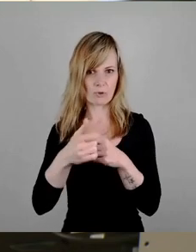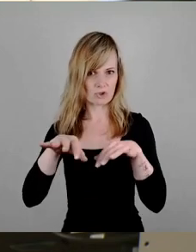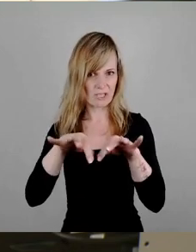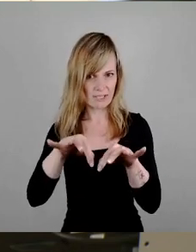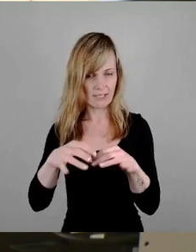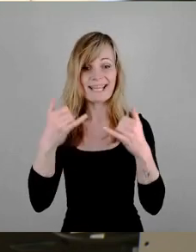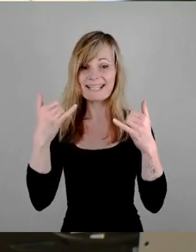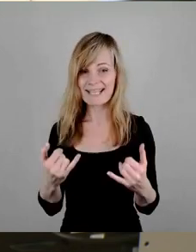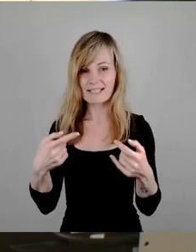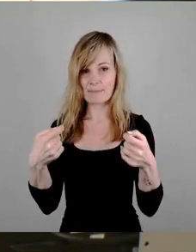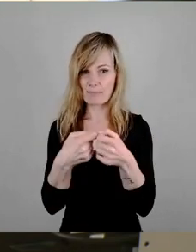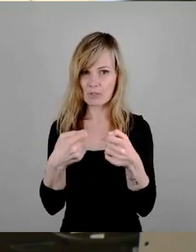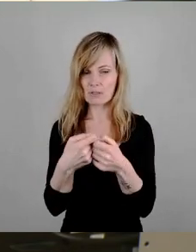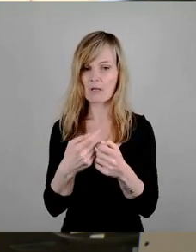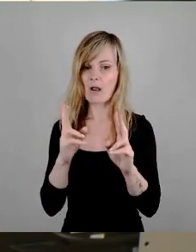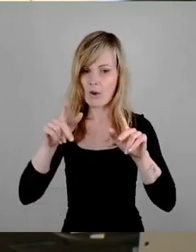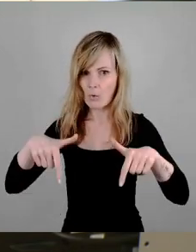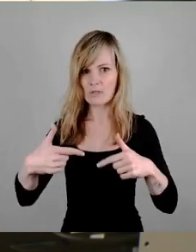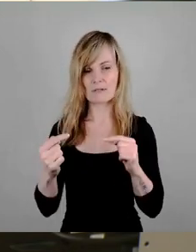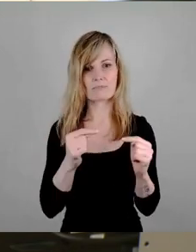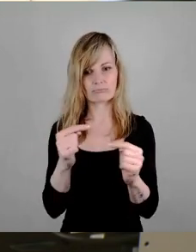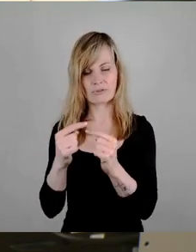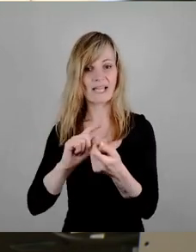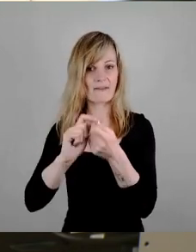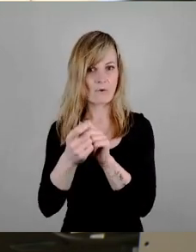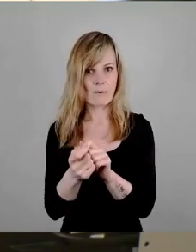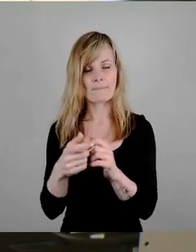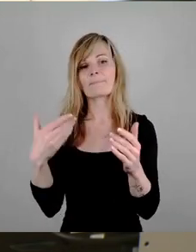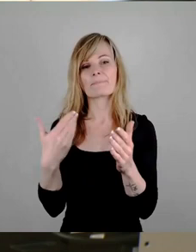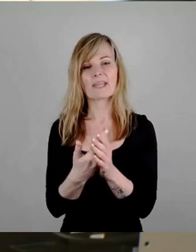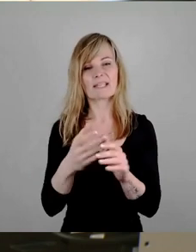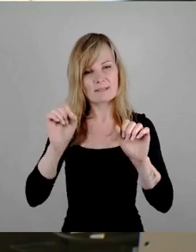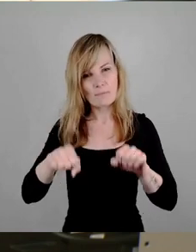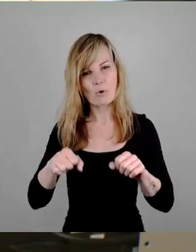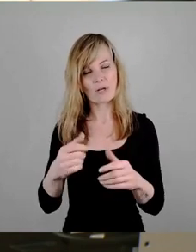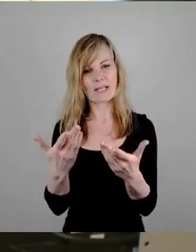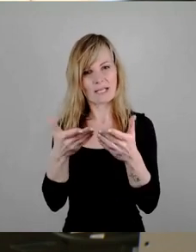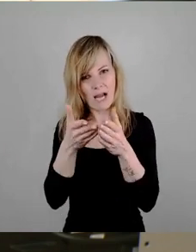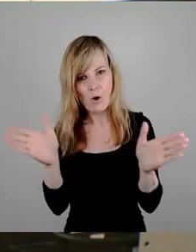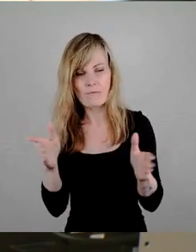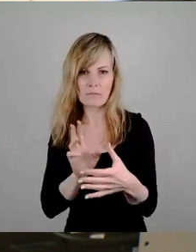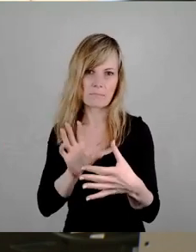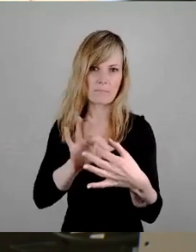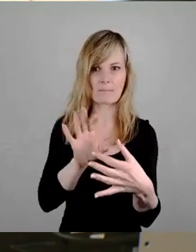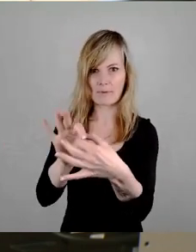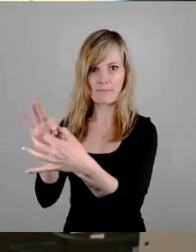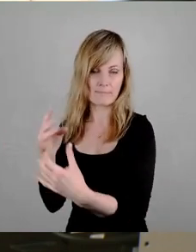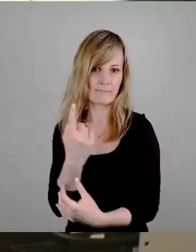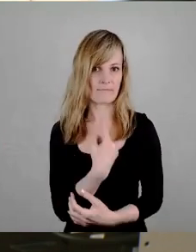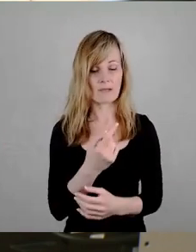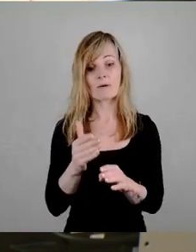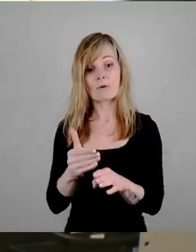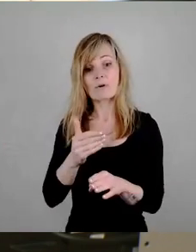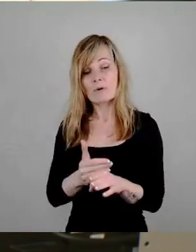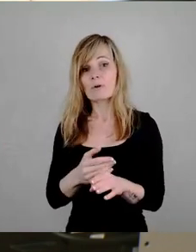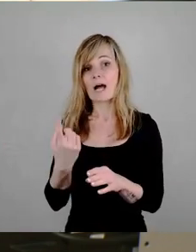geredet wird Jetzt haben wir das sogenannte Window of Opportunity Jetzt können wir mitgestalten Bevor andere über uns